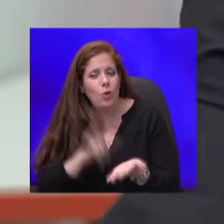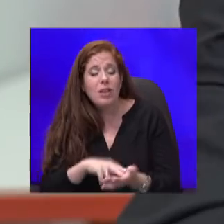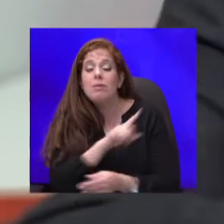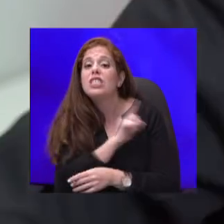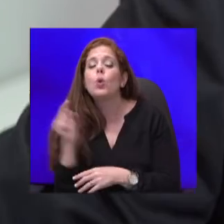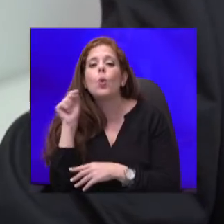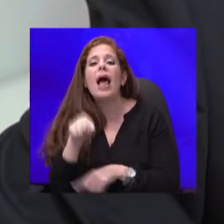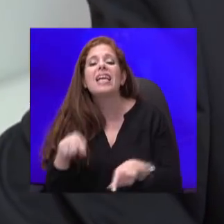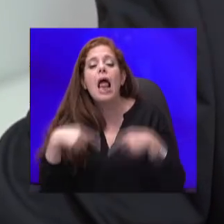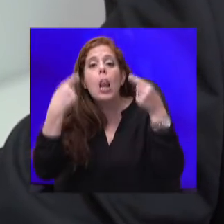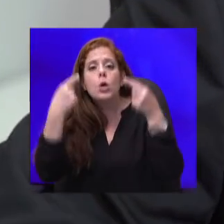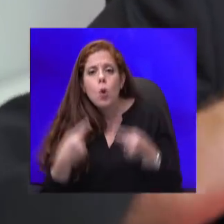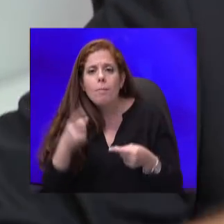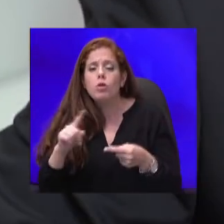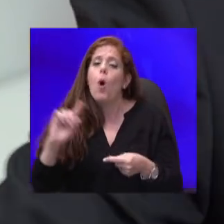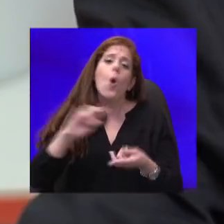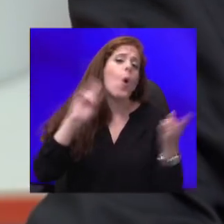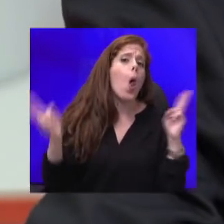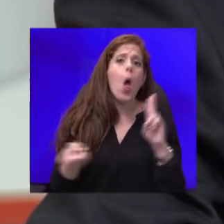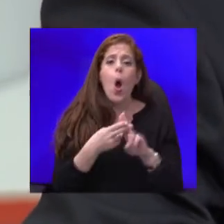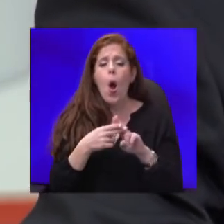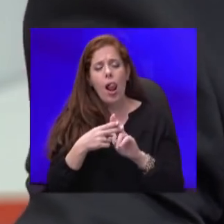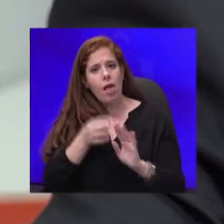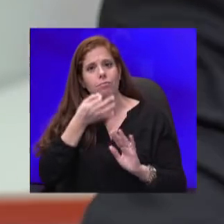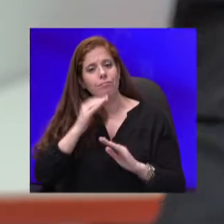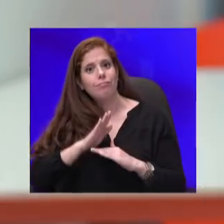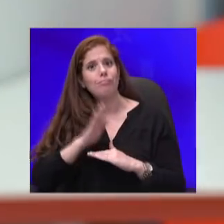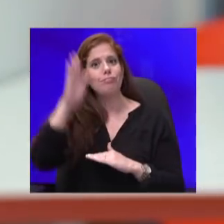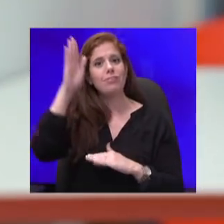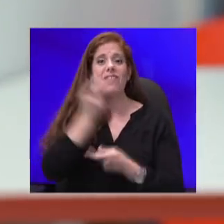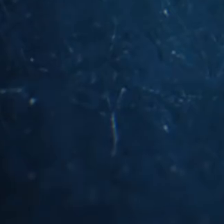כל העולם מתחיל להמריק קדימה, והכלכלה הישראלית נשארת תקועה מאחור.